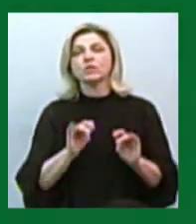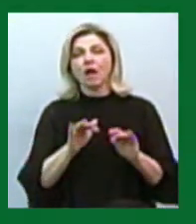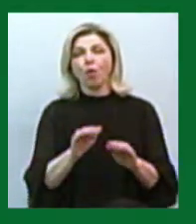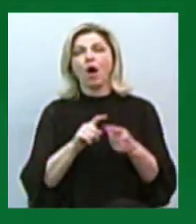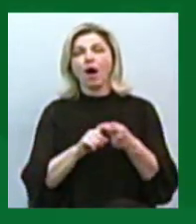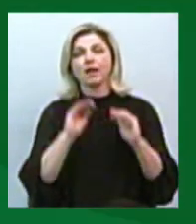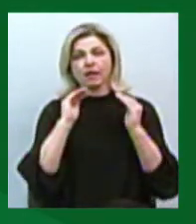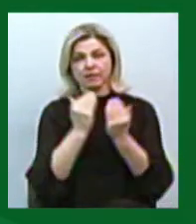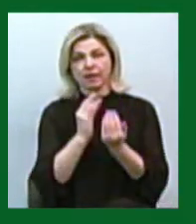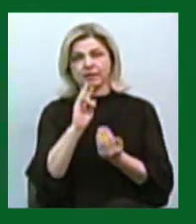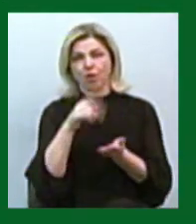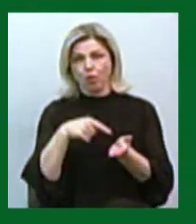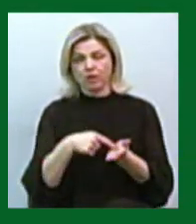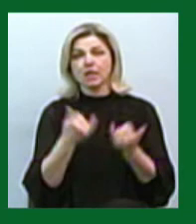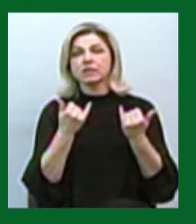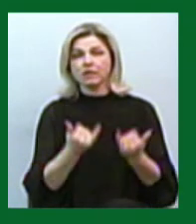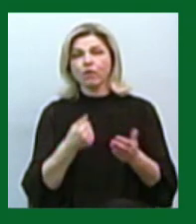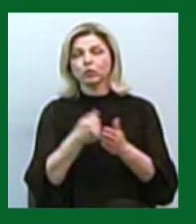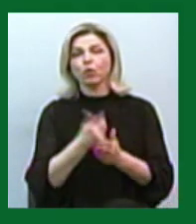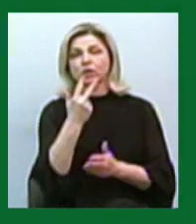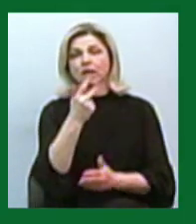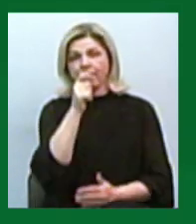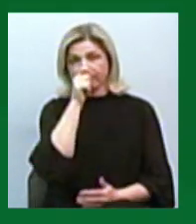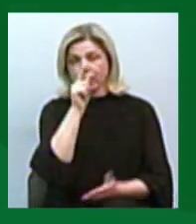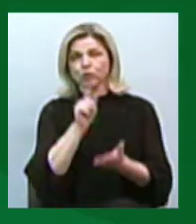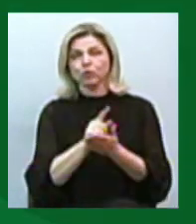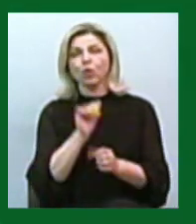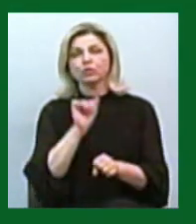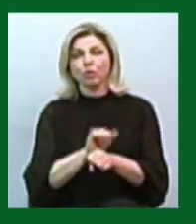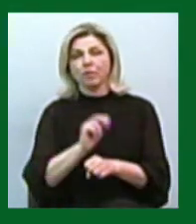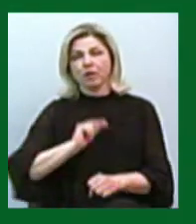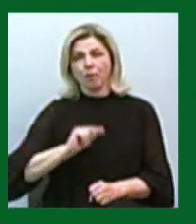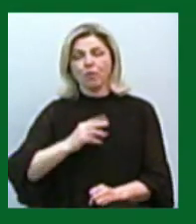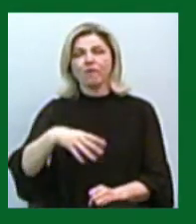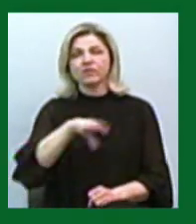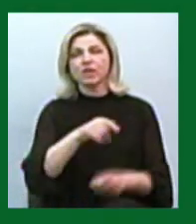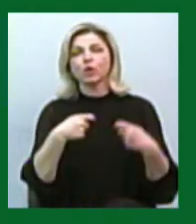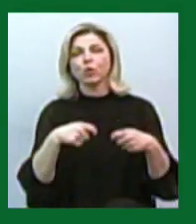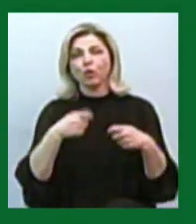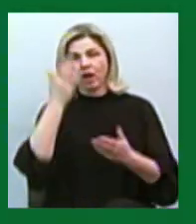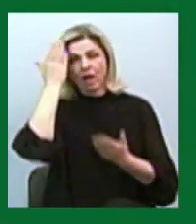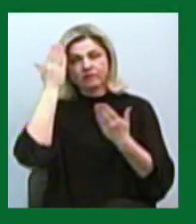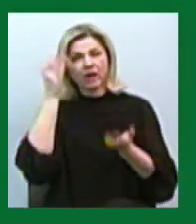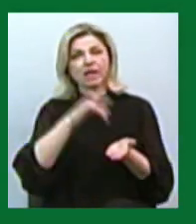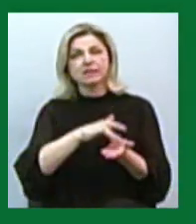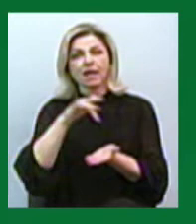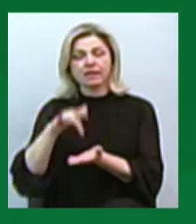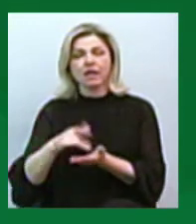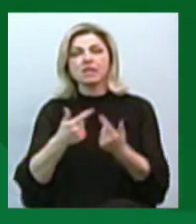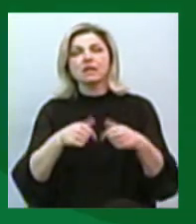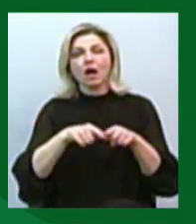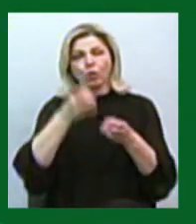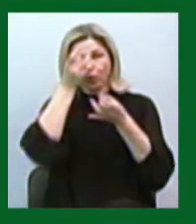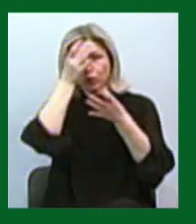Миколаєві. Від сьогодні і до 3 квітня повинні призупинити роботу всі торгівельно-розважальні центри, заклади культури,